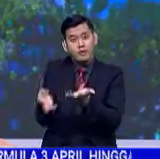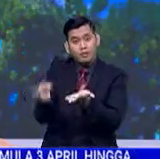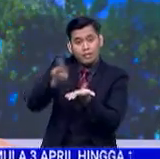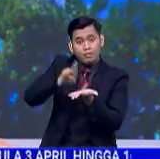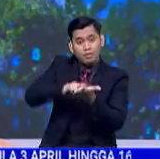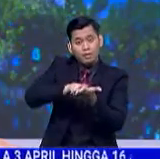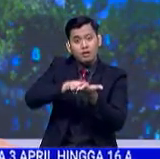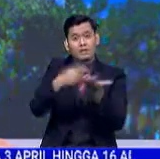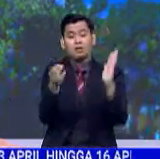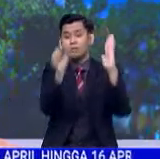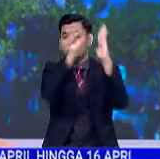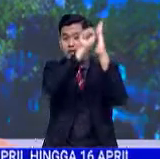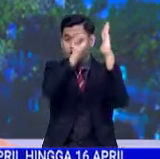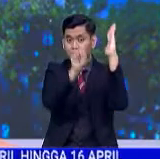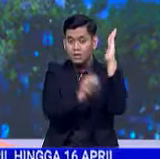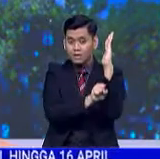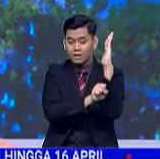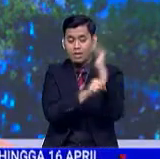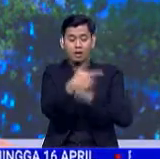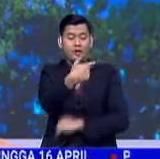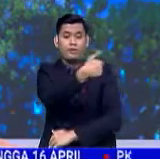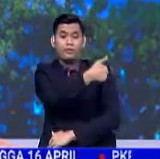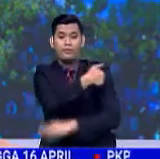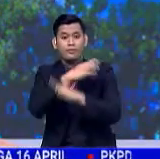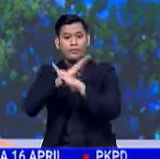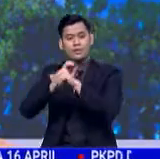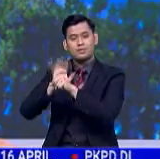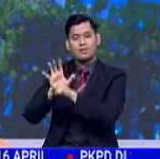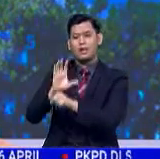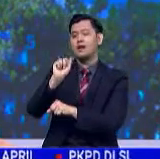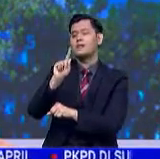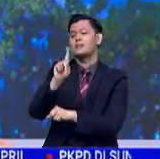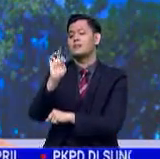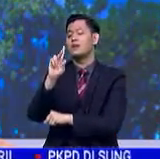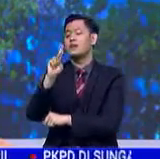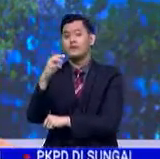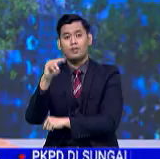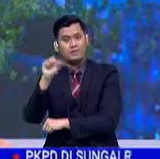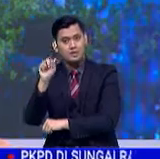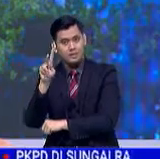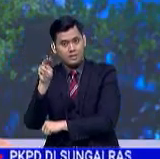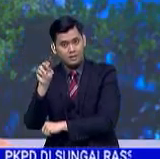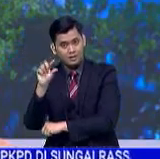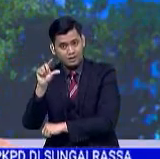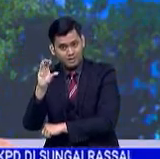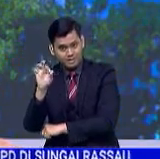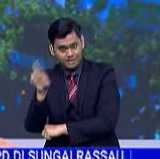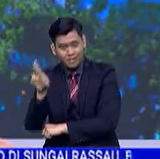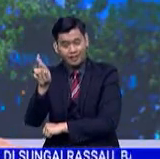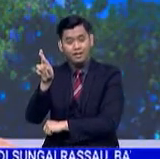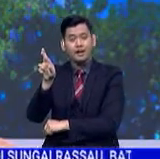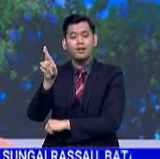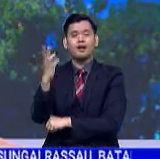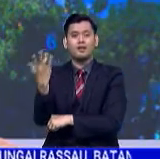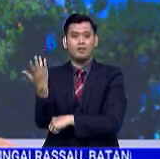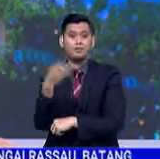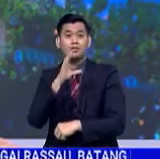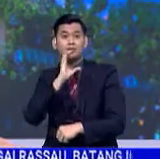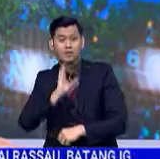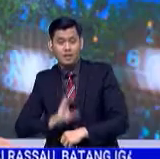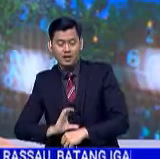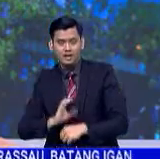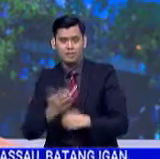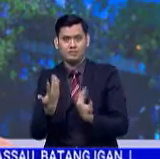Bersyarat untuk vaksin AstraZeneca jenis cecair suntikan yang dibekalkan melalui fasiliti COVAX